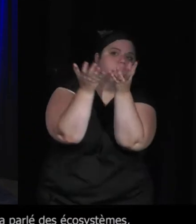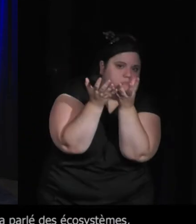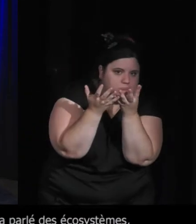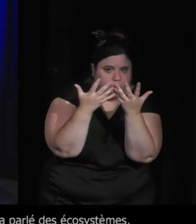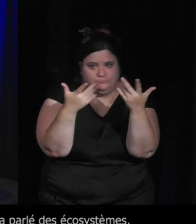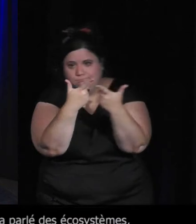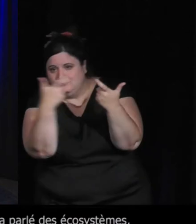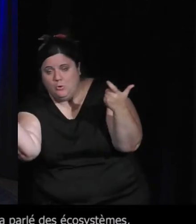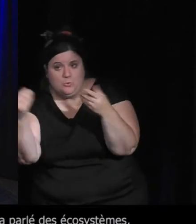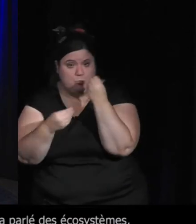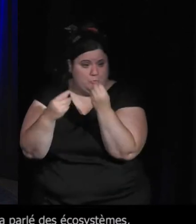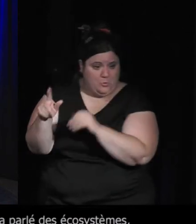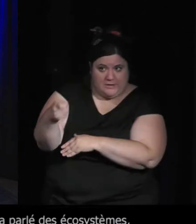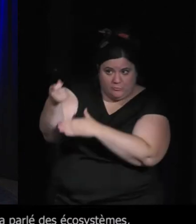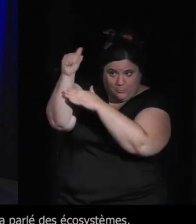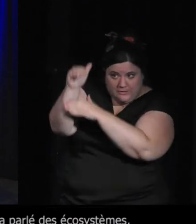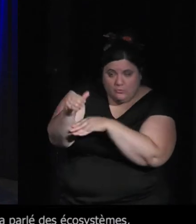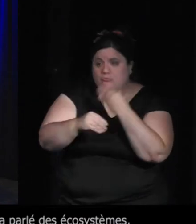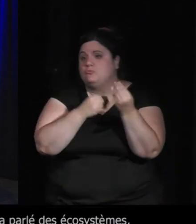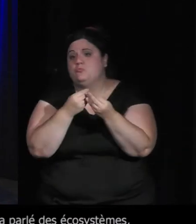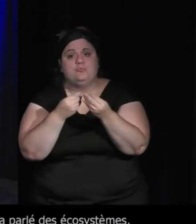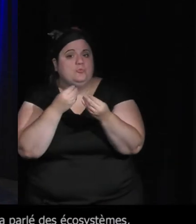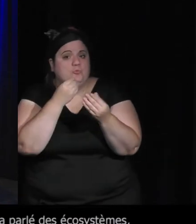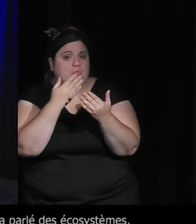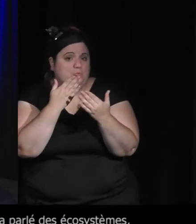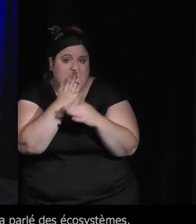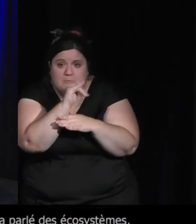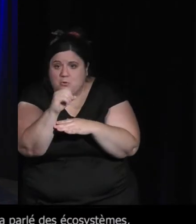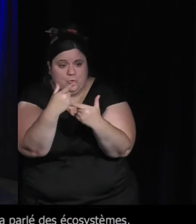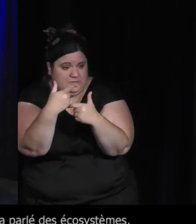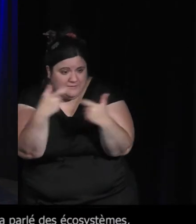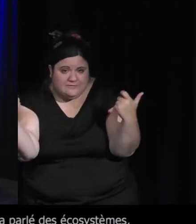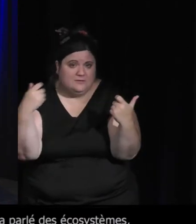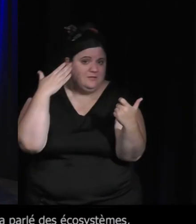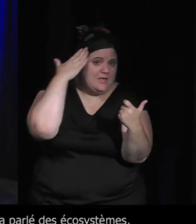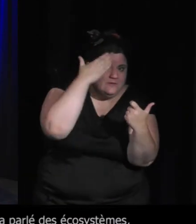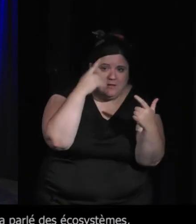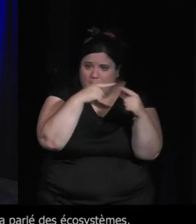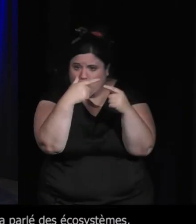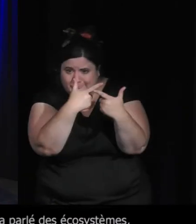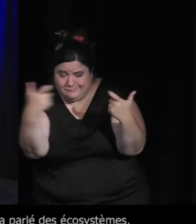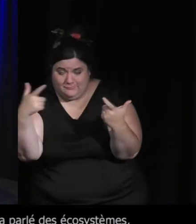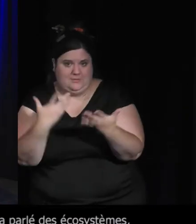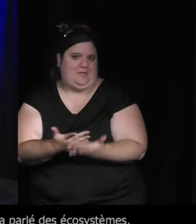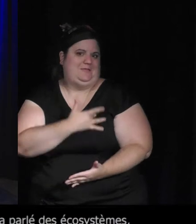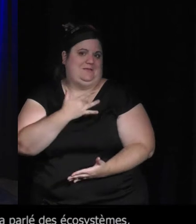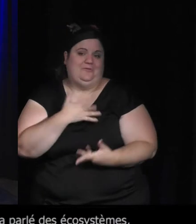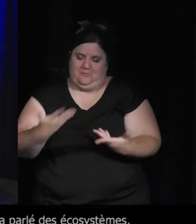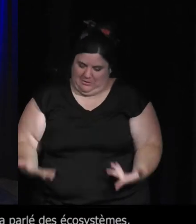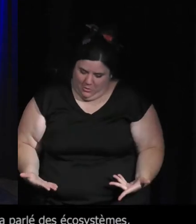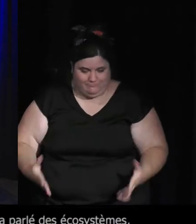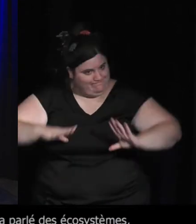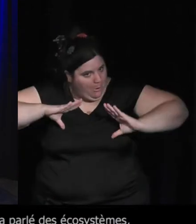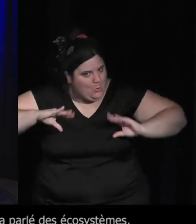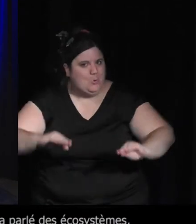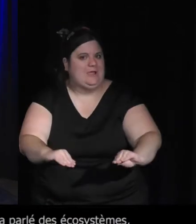nature de la biodiversité et de ce genre de choses et j'aime bien revenir à quelque chose peut-être de plus concret, on va